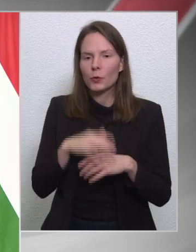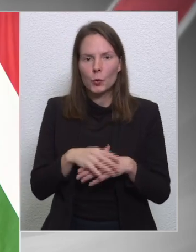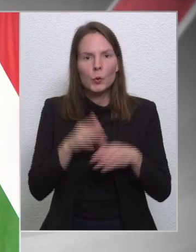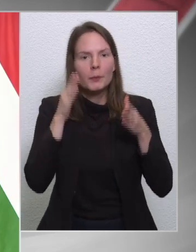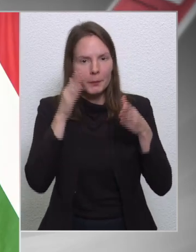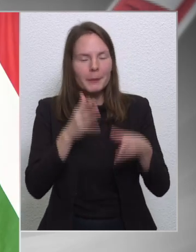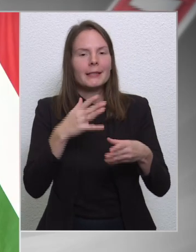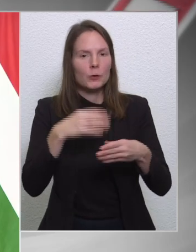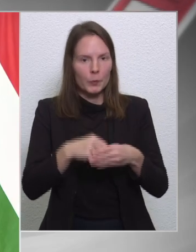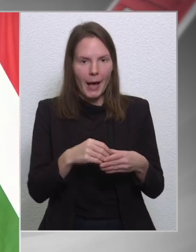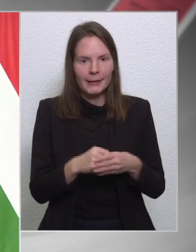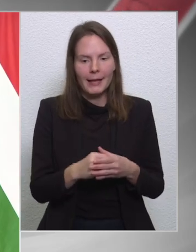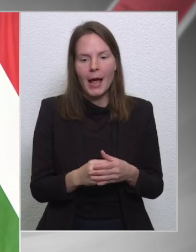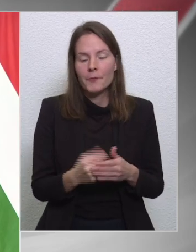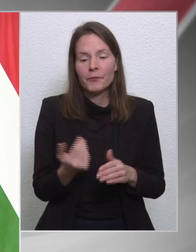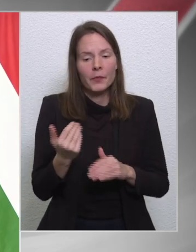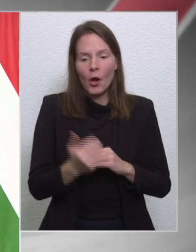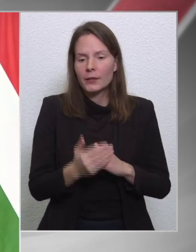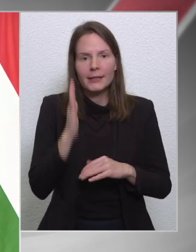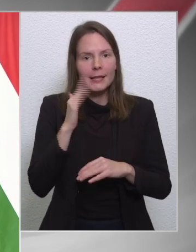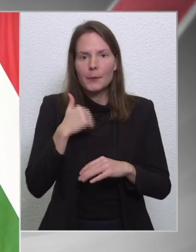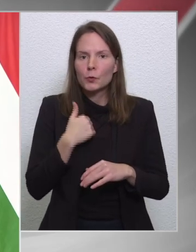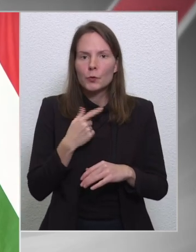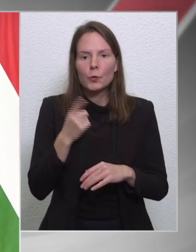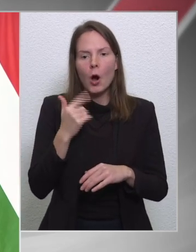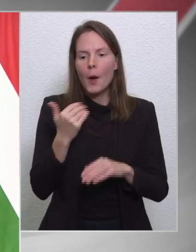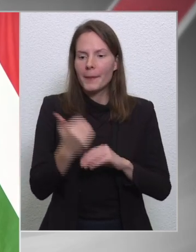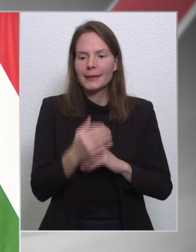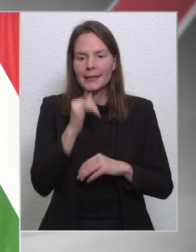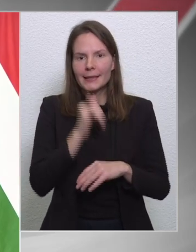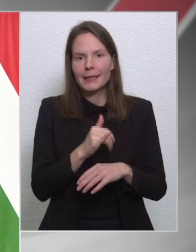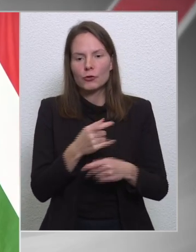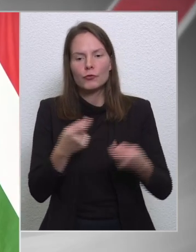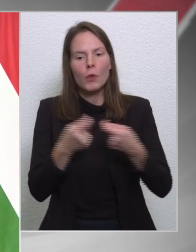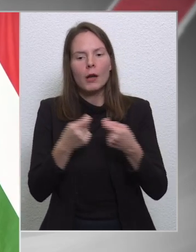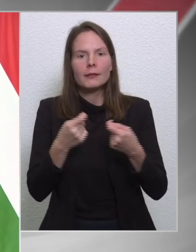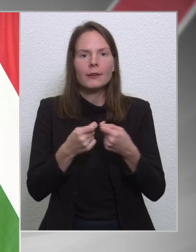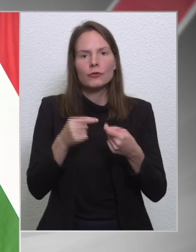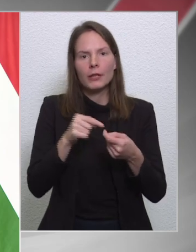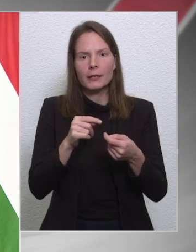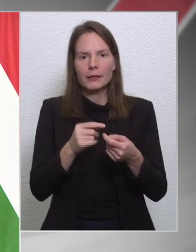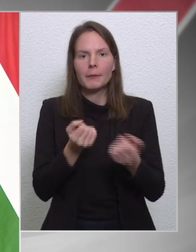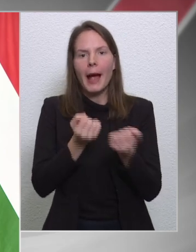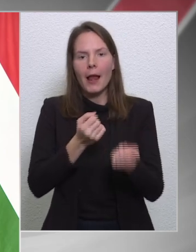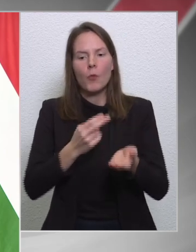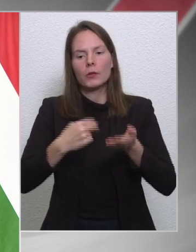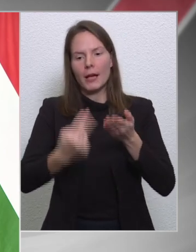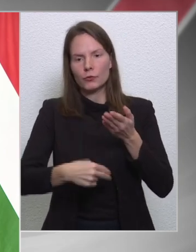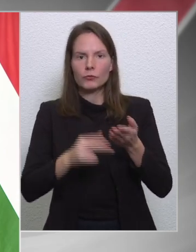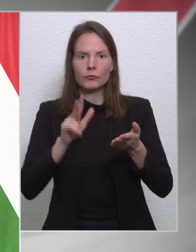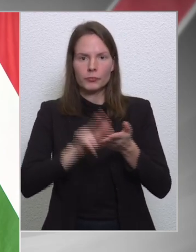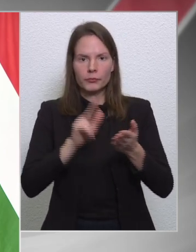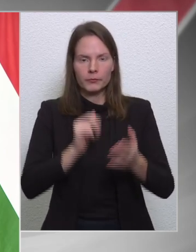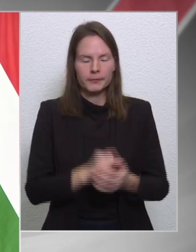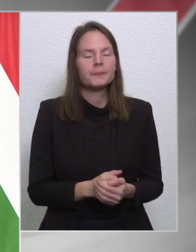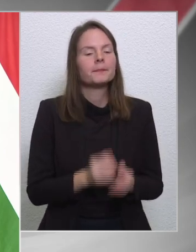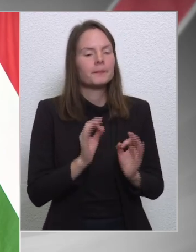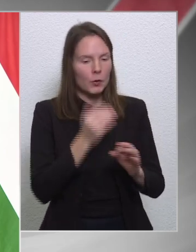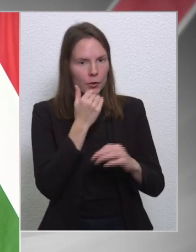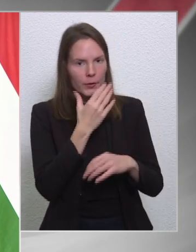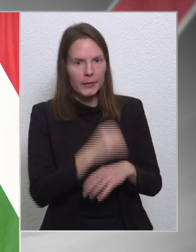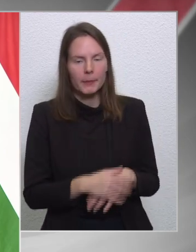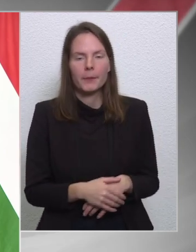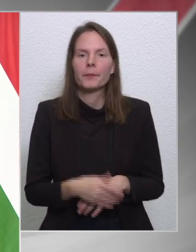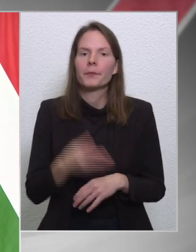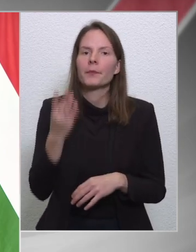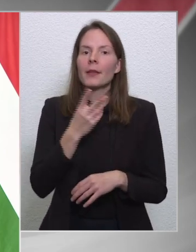benne, ezt mindaddig nem tudhatjuk, amíg nincs aláírt partnerségi megállapodása. Jó, köszönöm szépen. HVG.